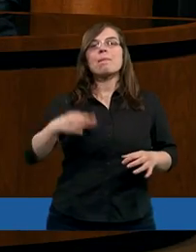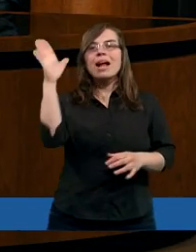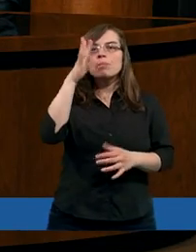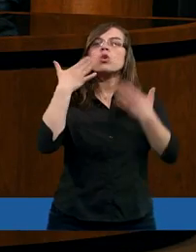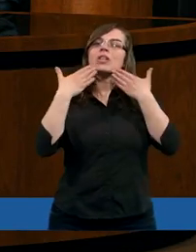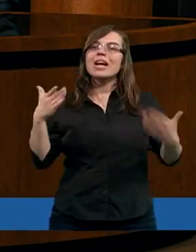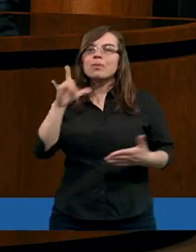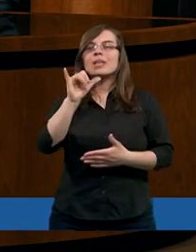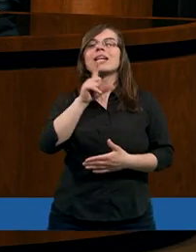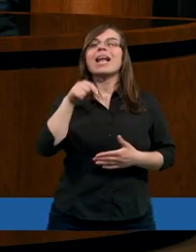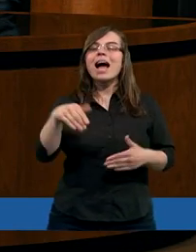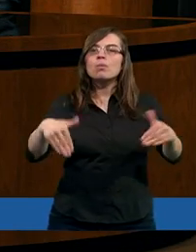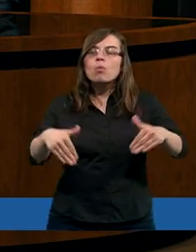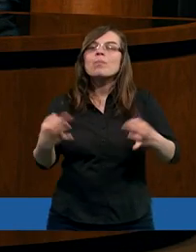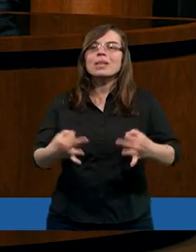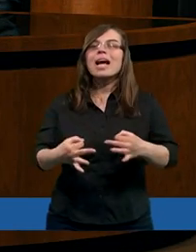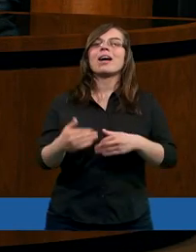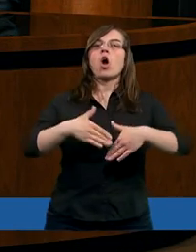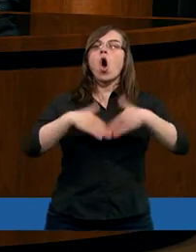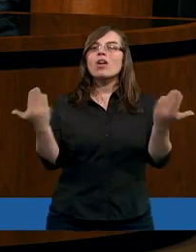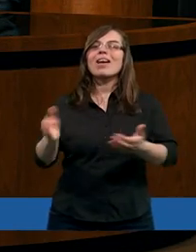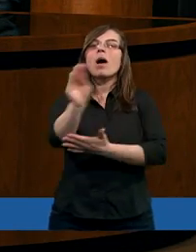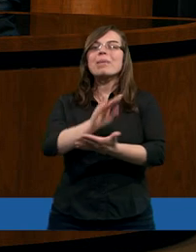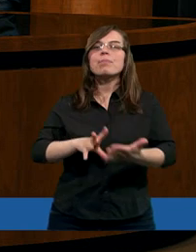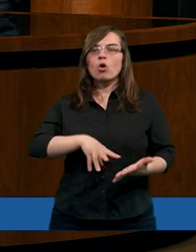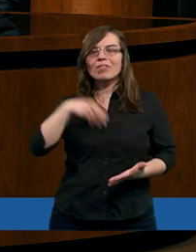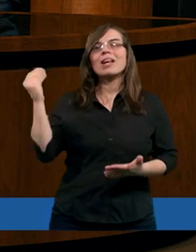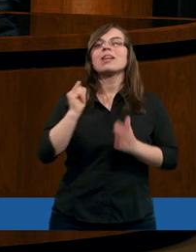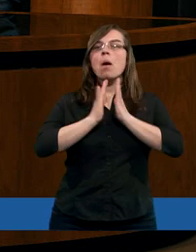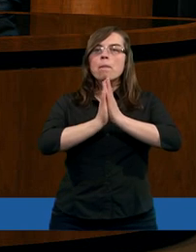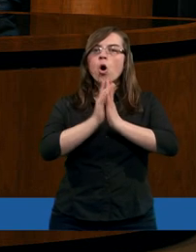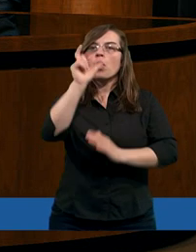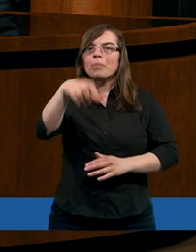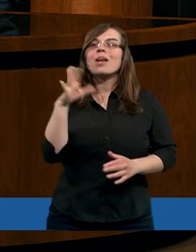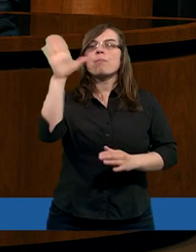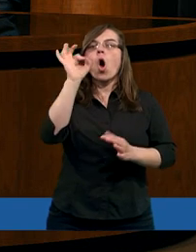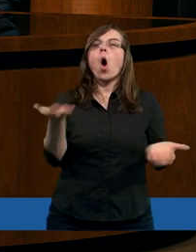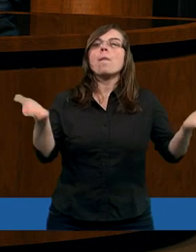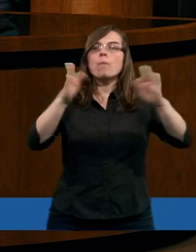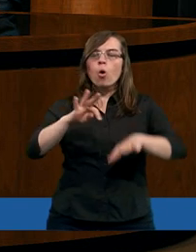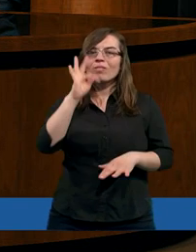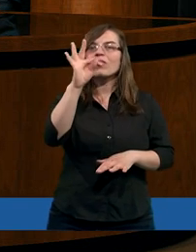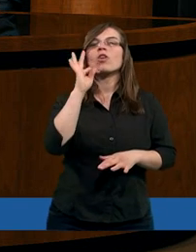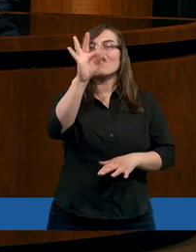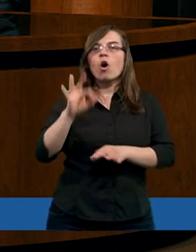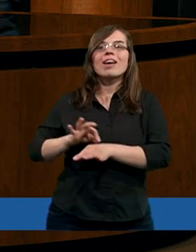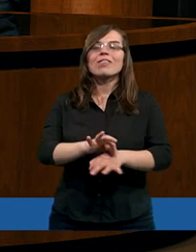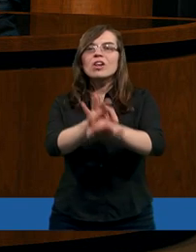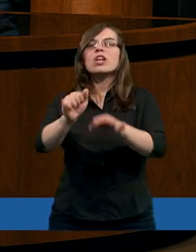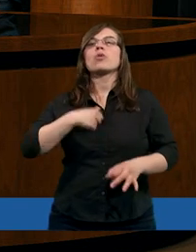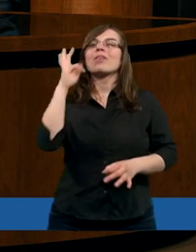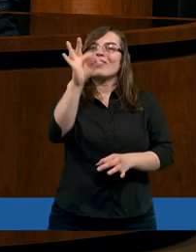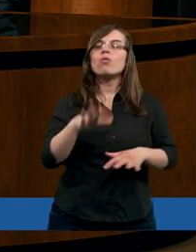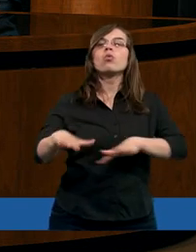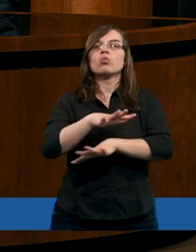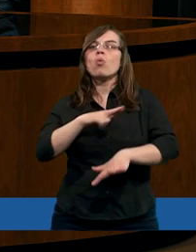Panie Boże, dziękujemy Ci za to, że teraz możemy otwierać Pismo Święte. Poprosimy Cię Boże o Twoje błogosławieństwo, Twoje kierowanie, żeby